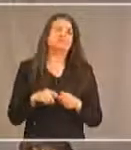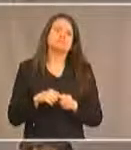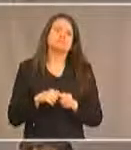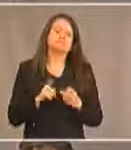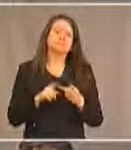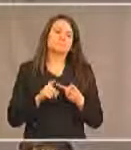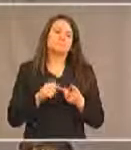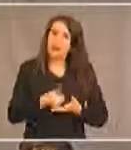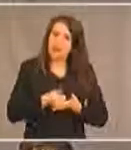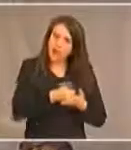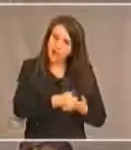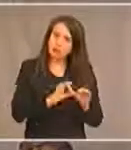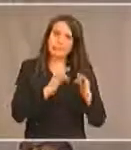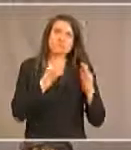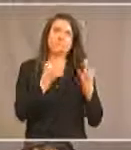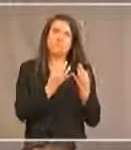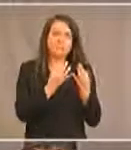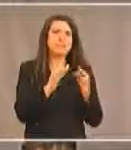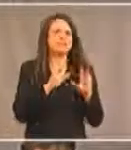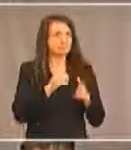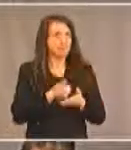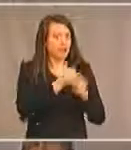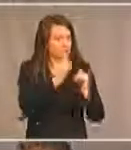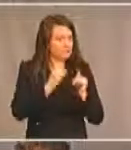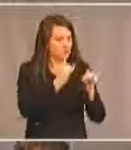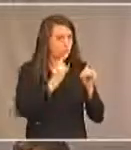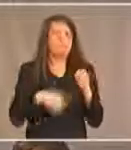l'aide aux familles, l individuelle,